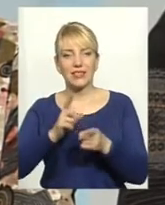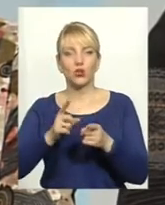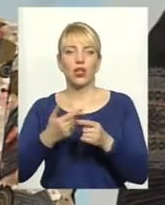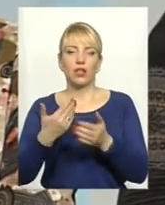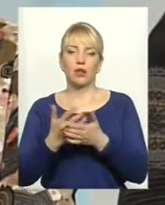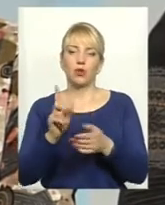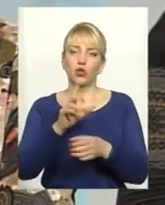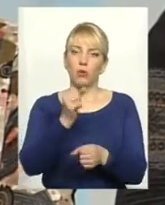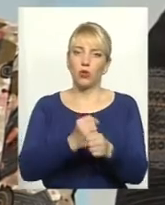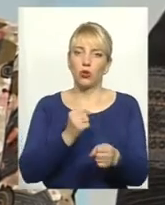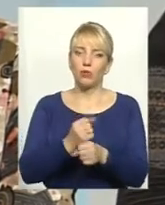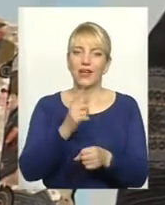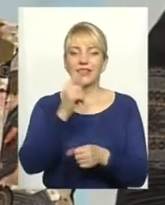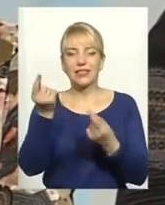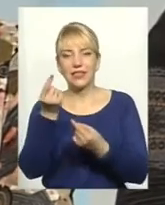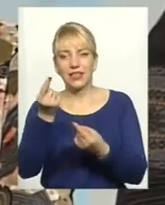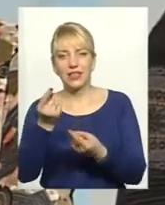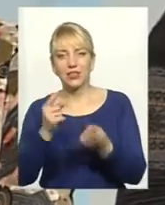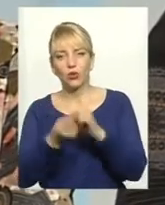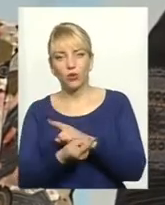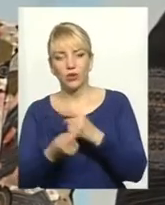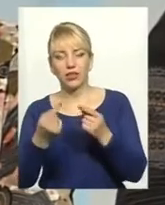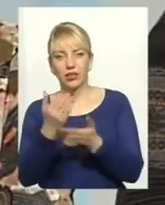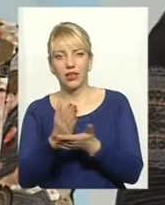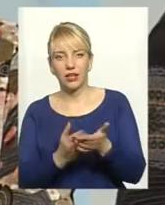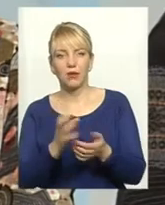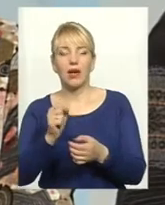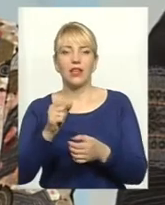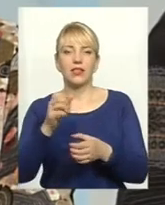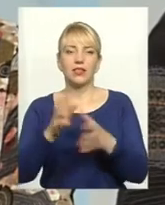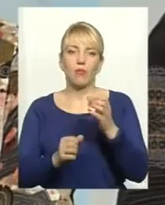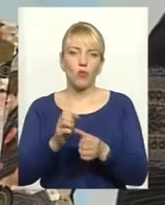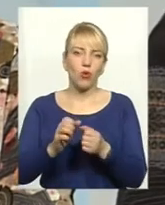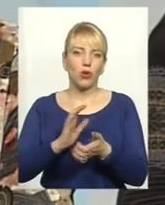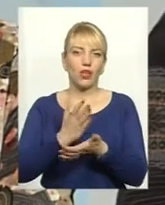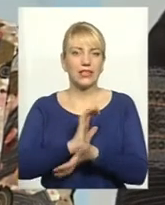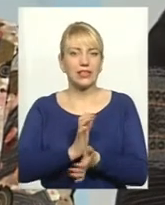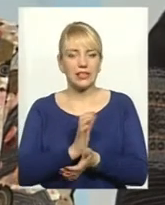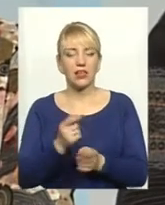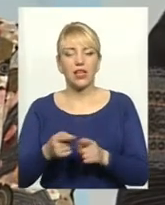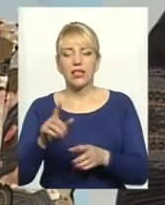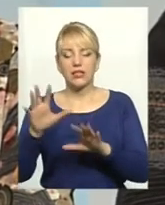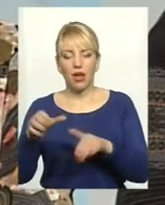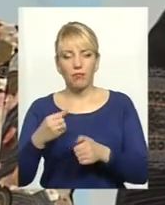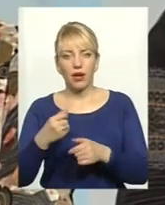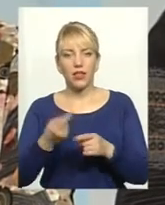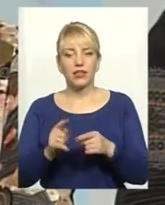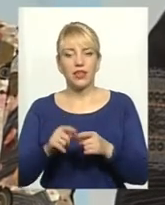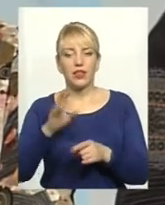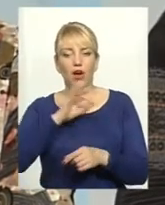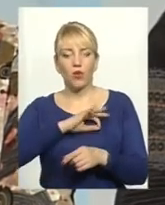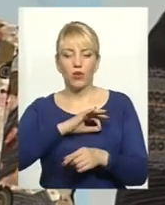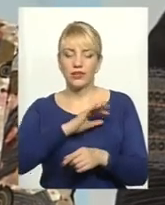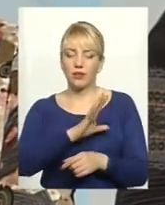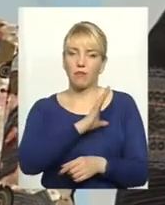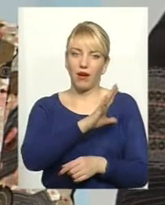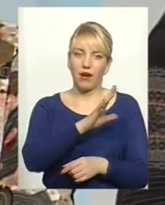зерна, молока. ПДВ забрали, тобто забрали знову ж на користь багатих, забрали бідніших. Ну,